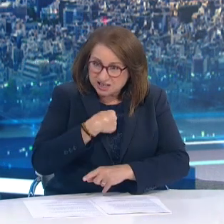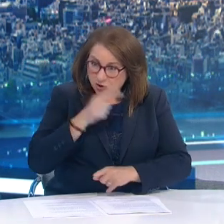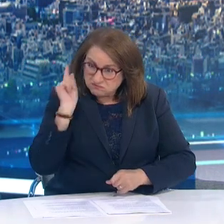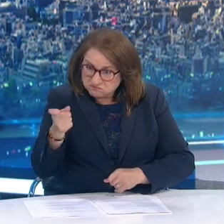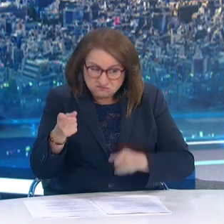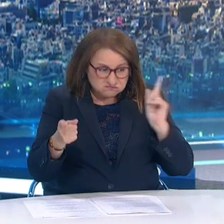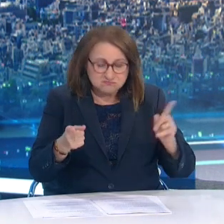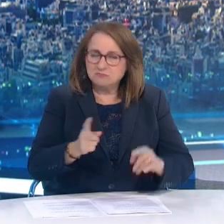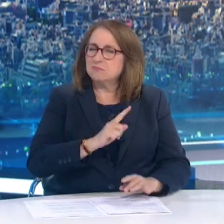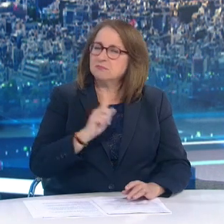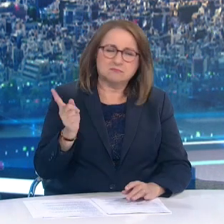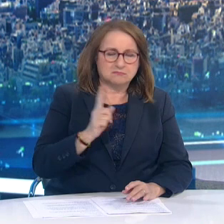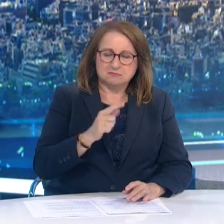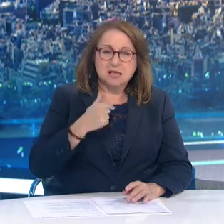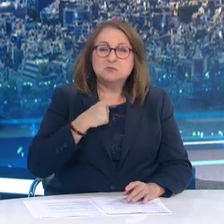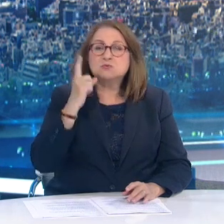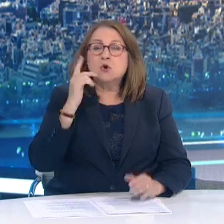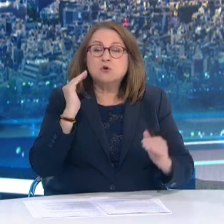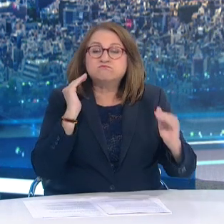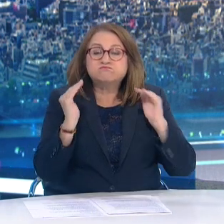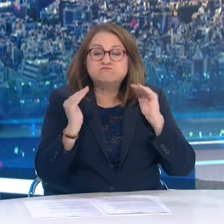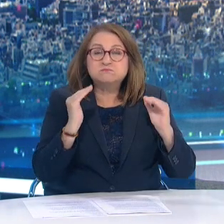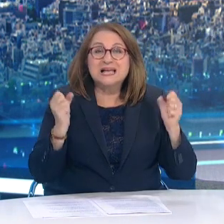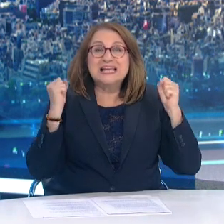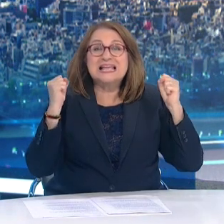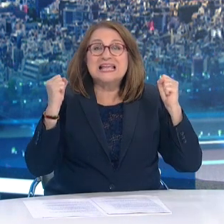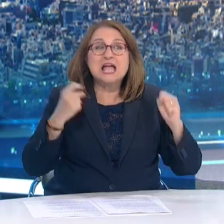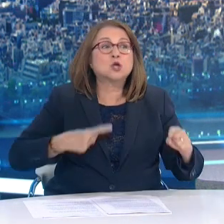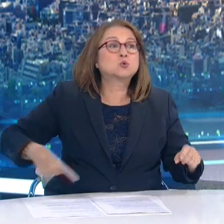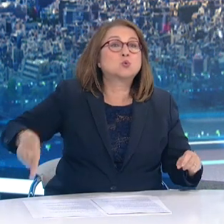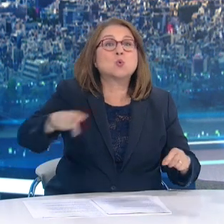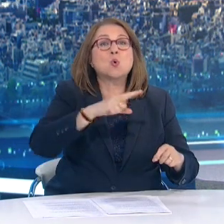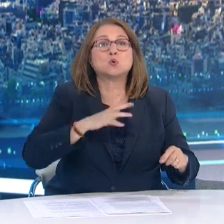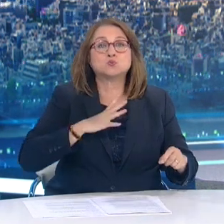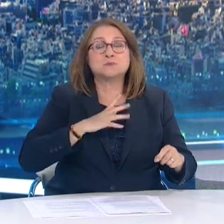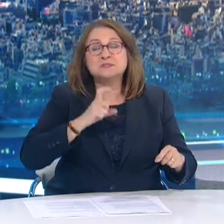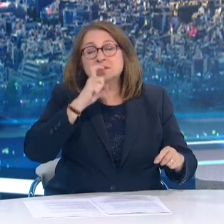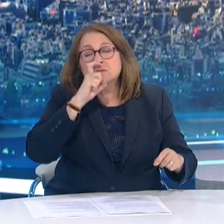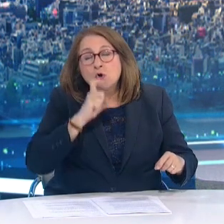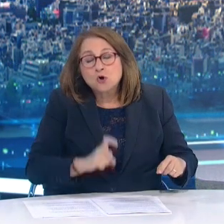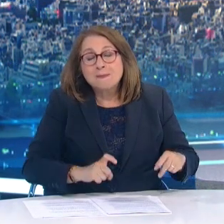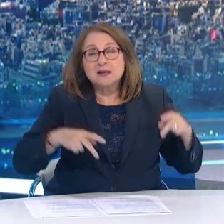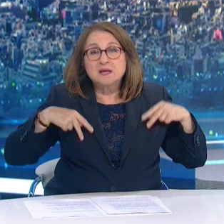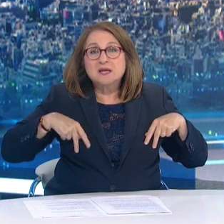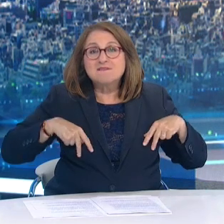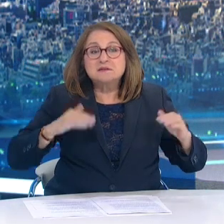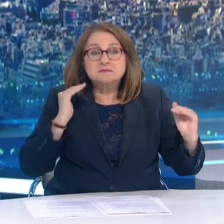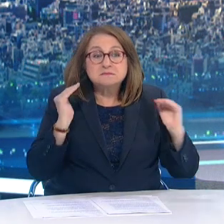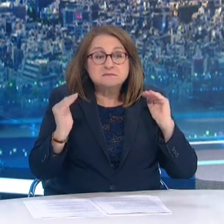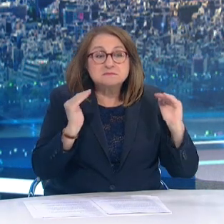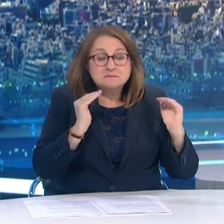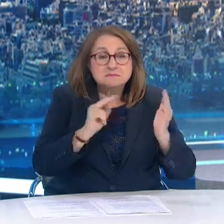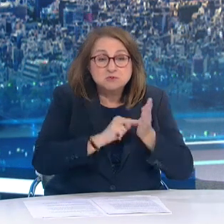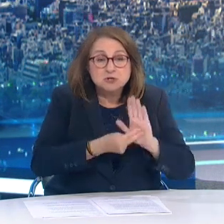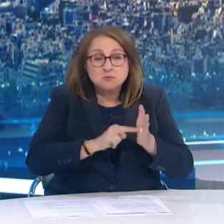δημόσια υγεία αφού η αντιμετώπιση της πανδημίας αφορά στο σύνολο της κοινωνίας Είναι χρέος της πολιτείας να μεριμνά έτσι ώστε το κοινωνικό